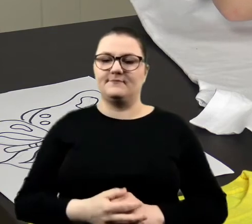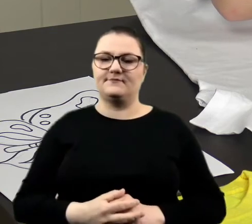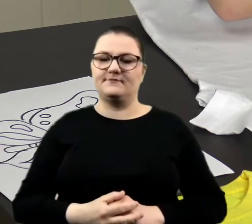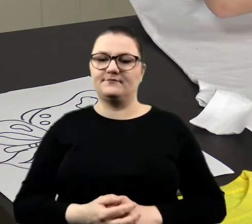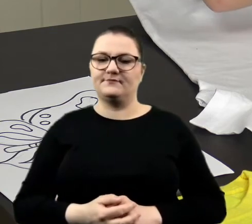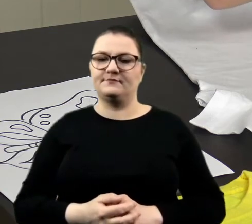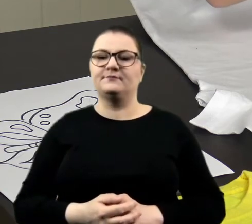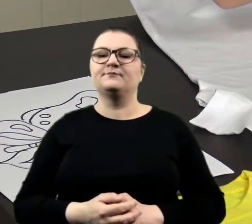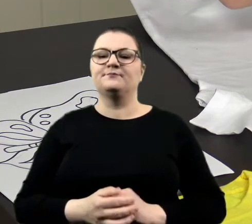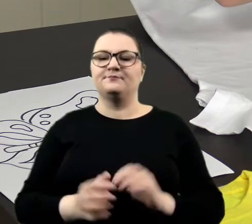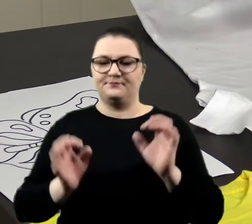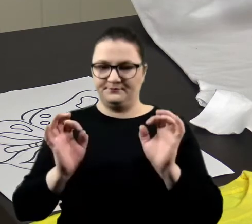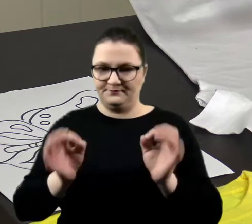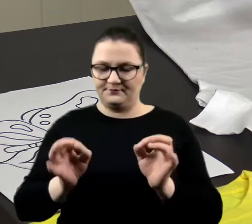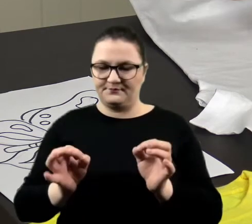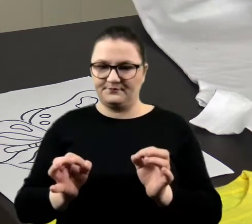Dobrze.